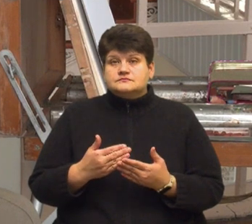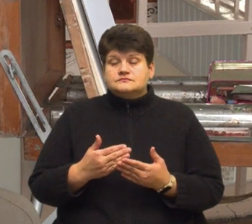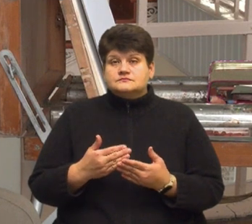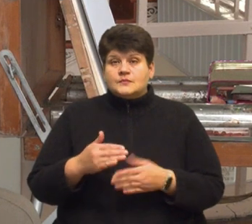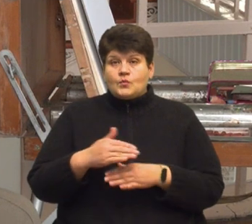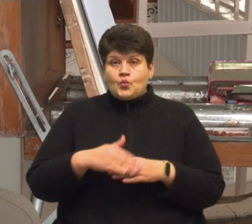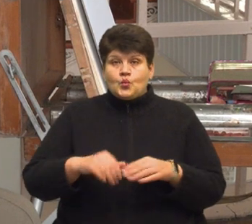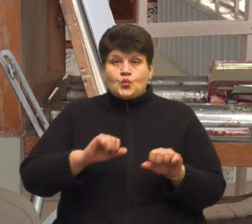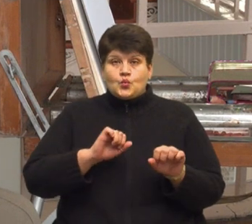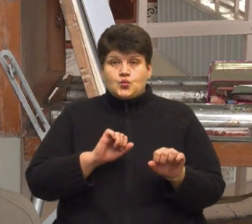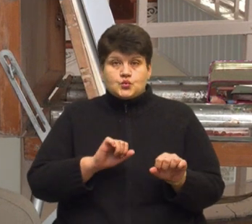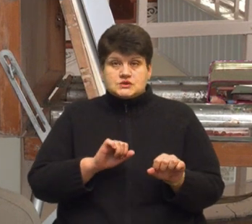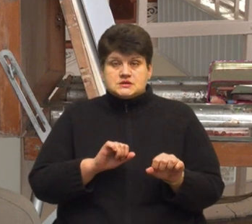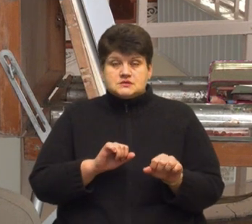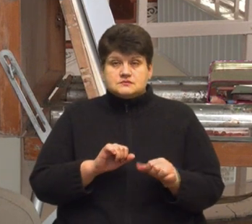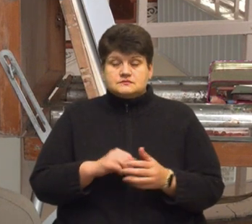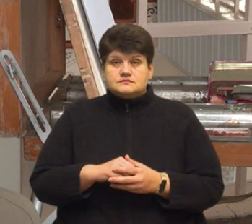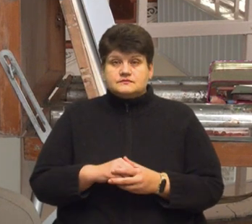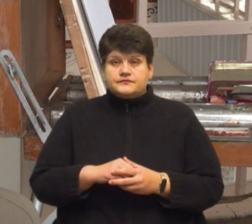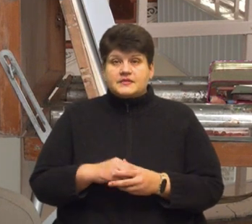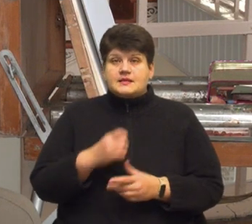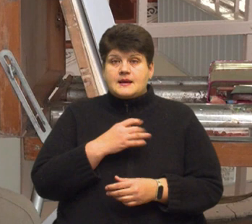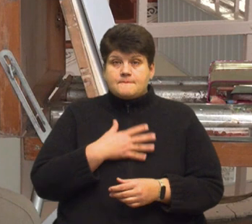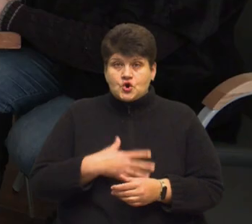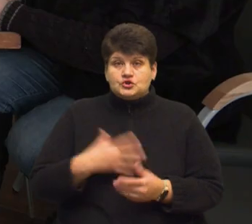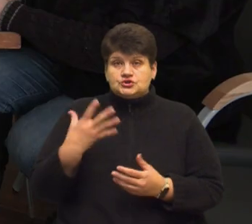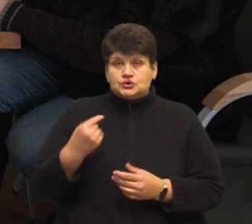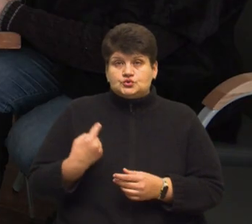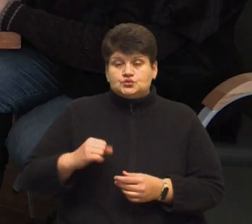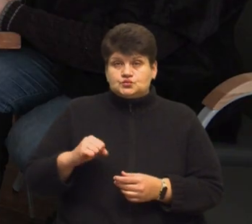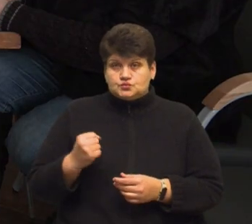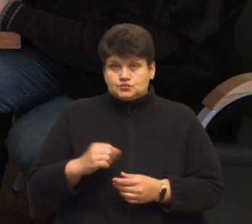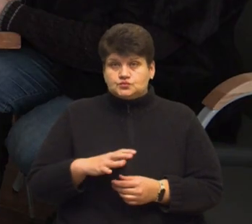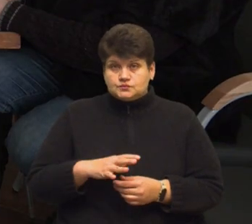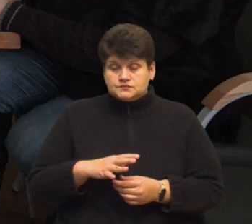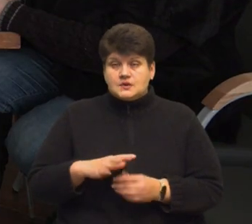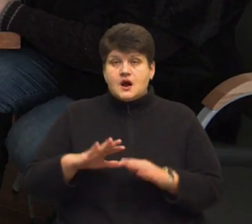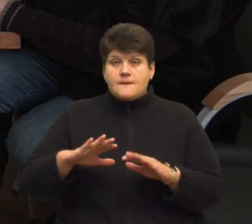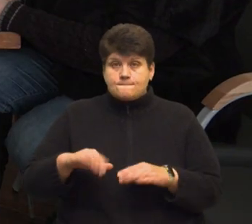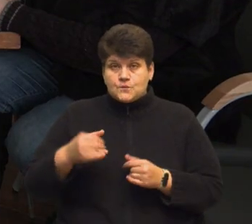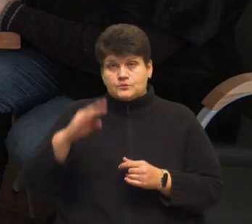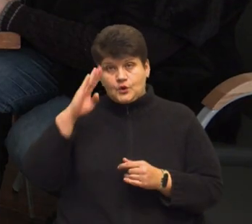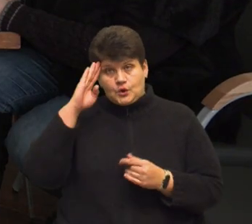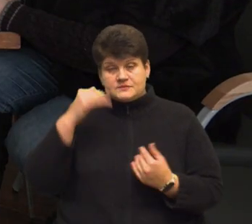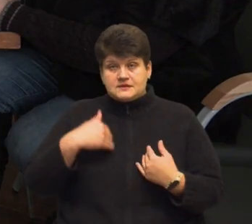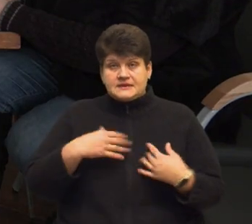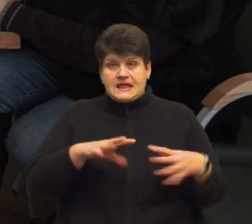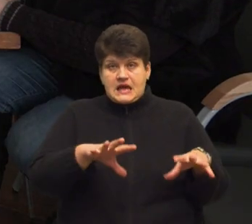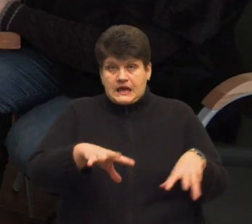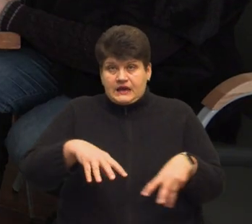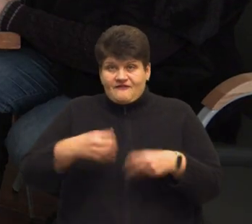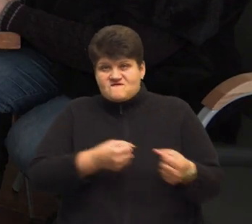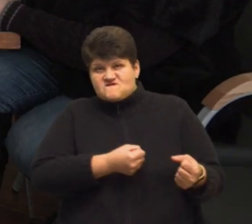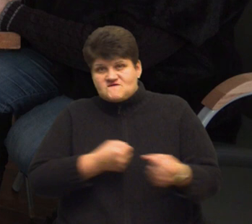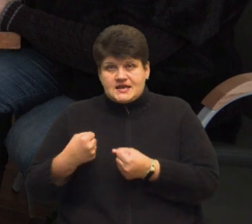обстрілку. Мене поранило ще одного побратима. Але потім хлопці мене виповували, витягнули,